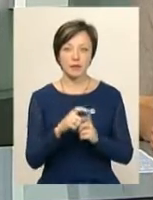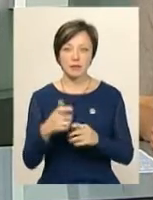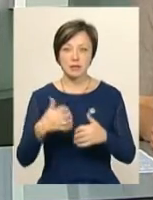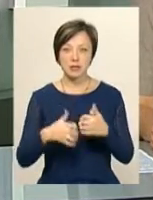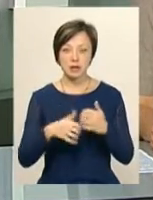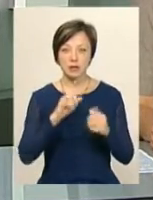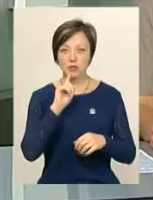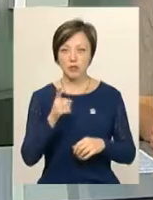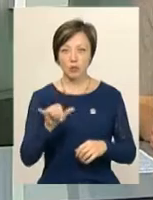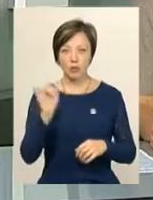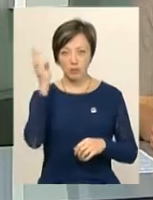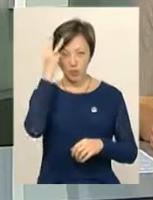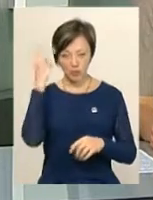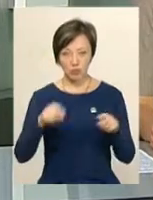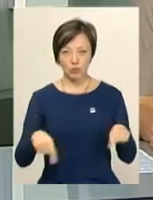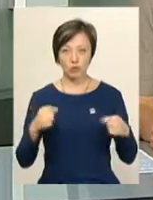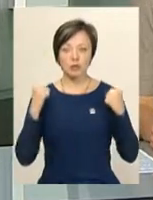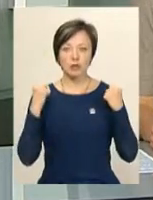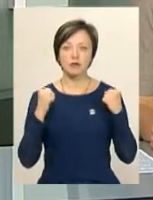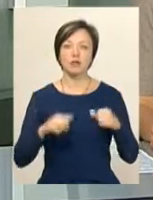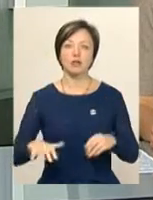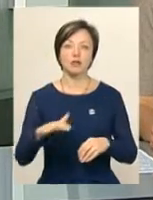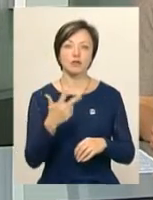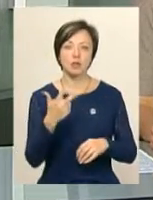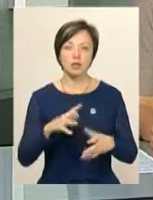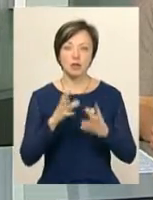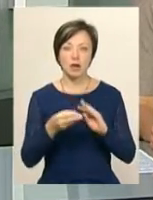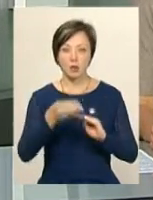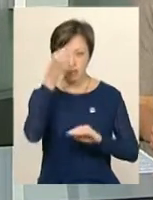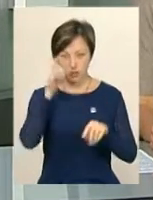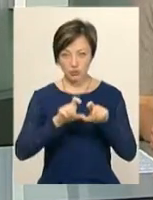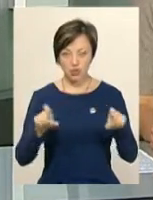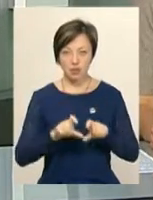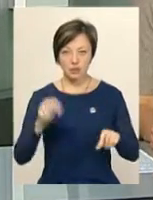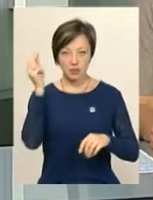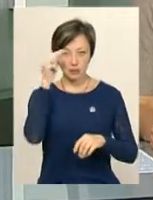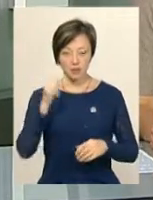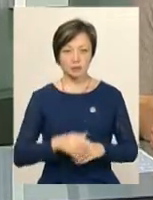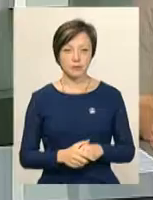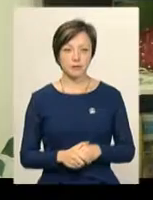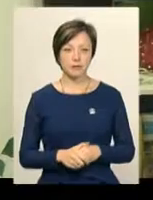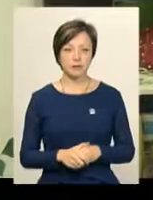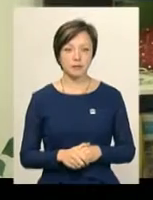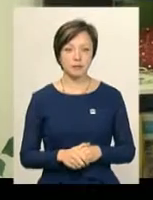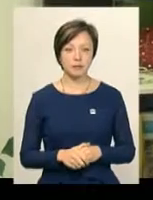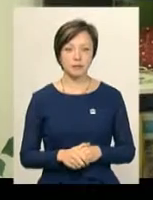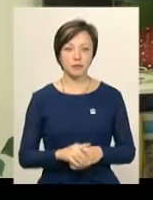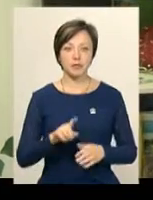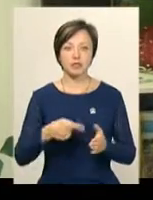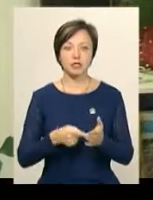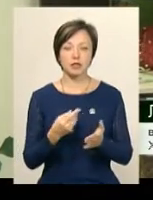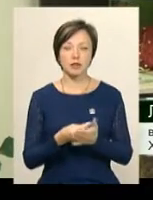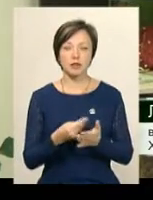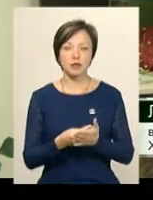середньому за рік у Хмельницькому оновлюють спортивні майданчики у трьох загальноосвітніх навчальних закладах. З міського бюджету